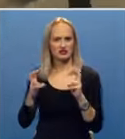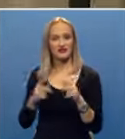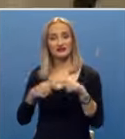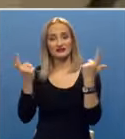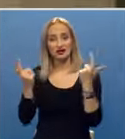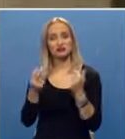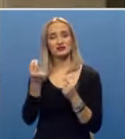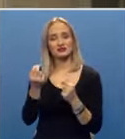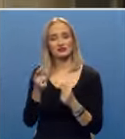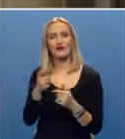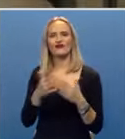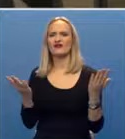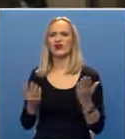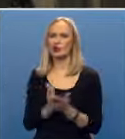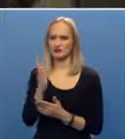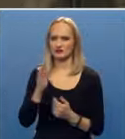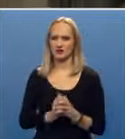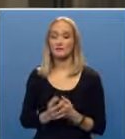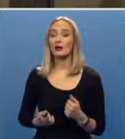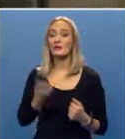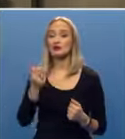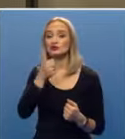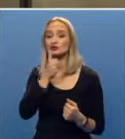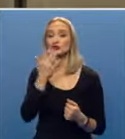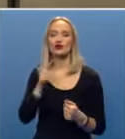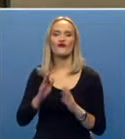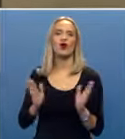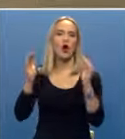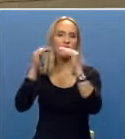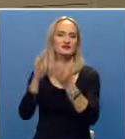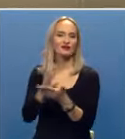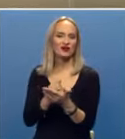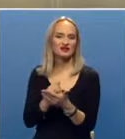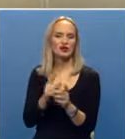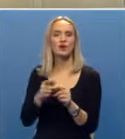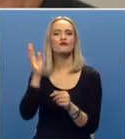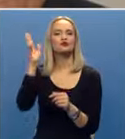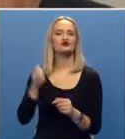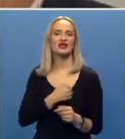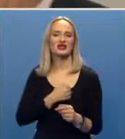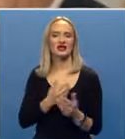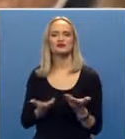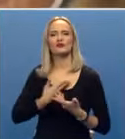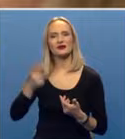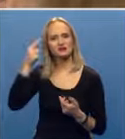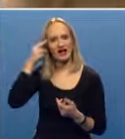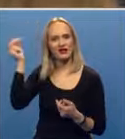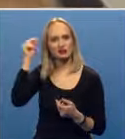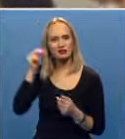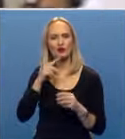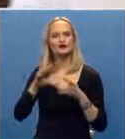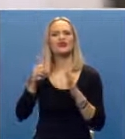zvaničnike Srpske ovo je veliki uspjeh. Ponosni su što će ovaj objekat koristiti buduće generacije u sticanju znanja koja su